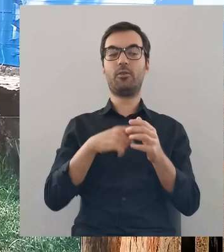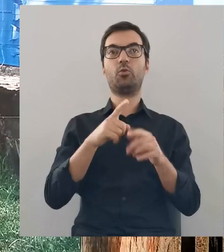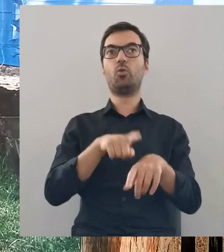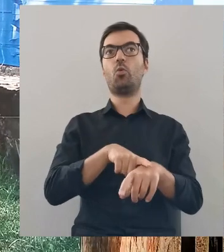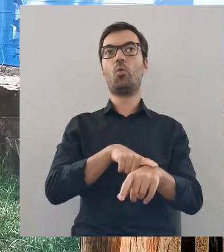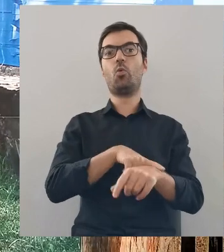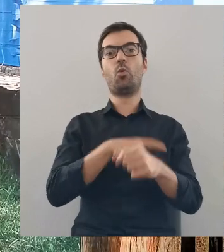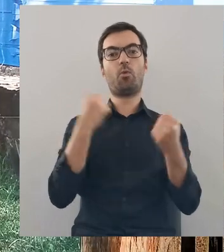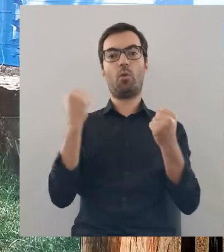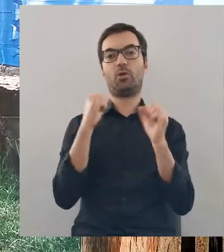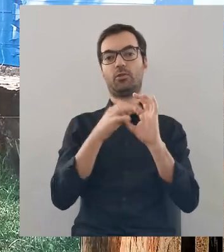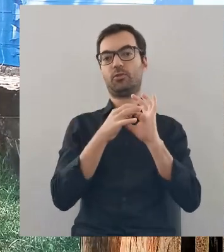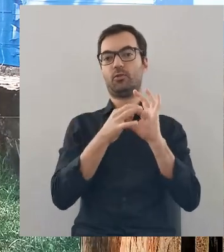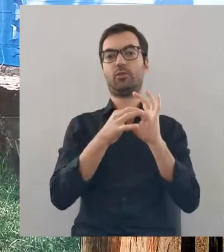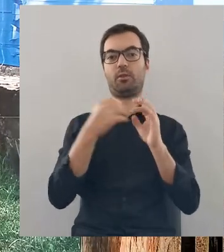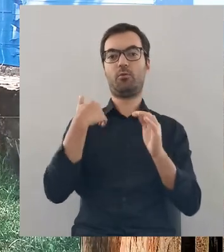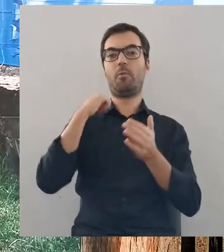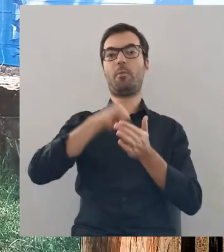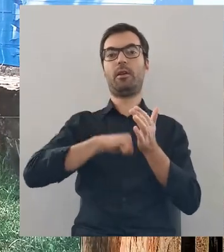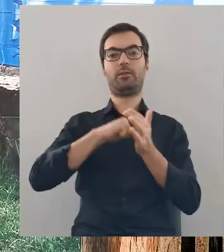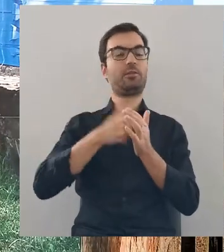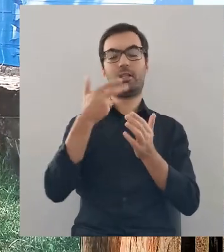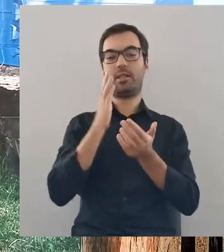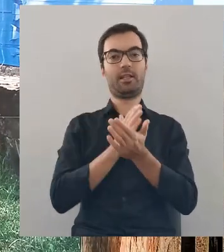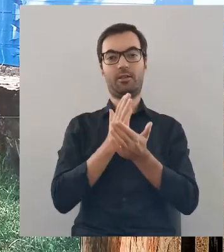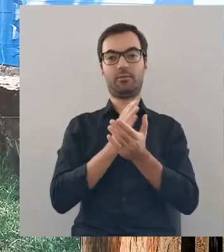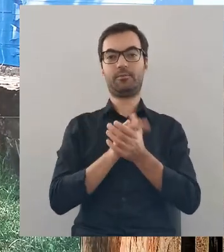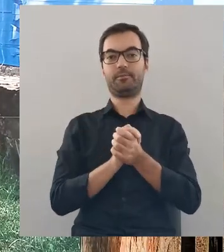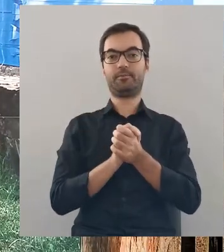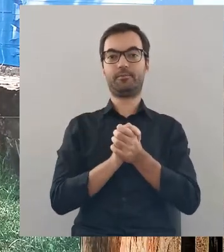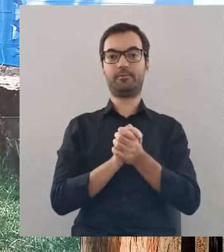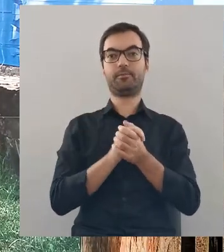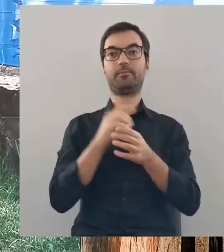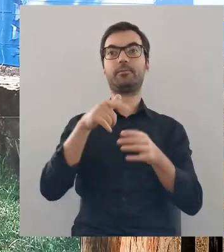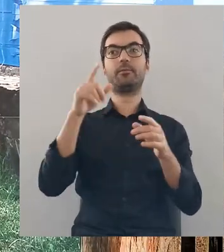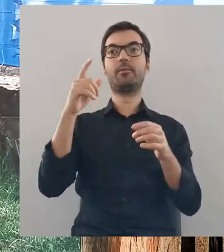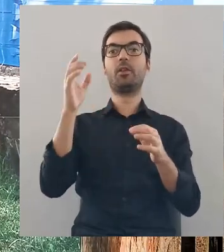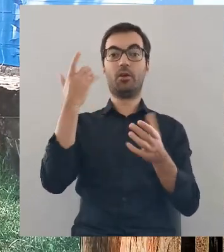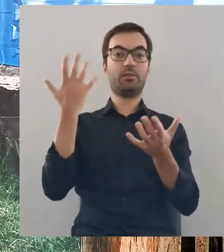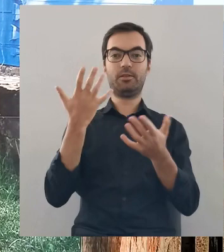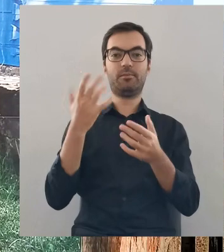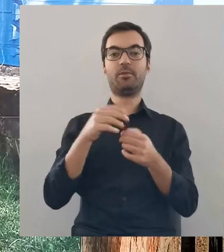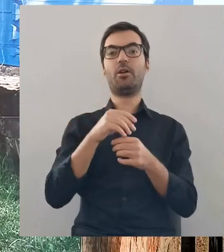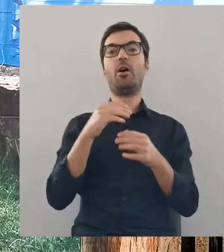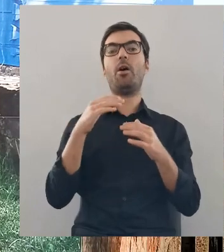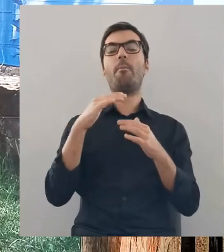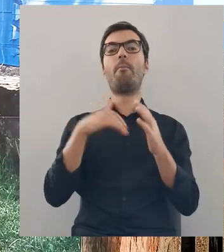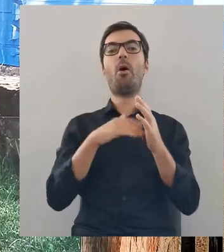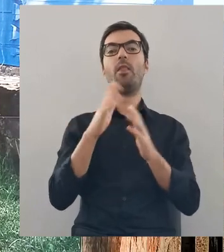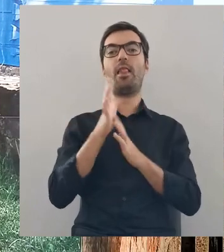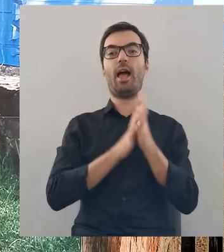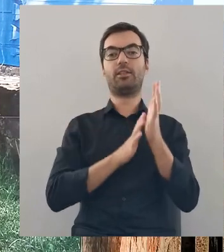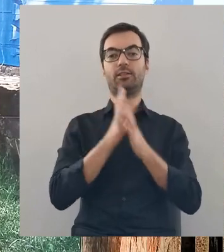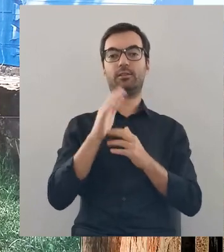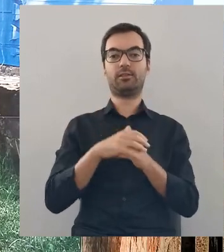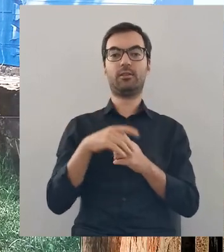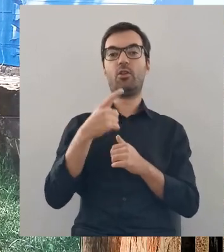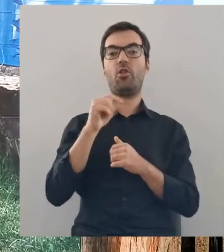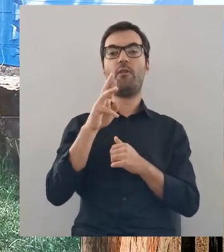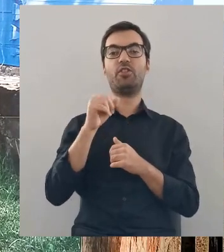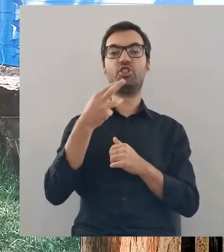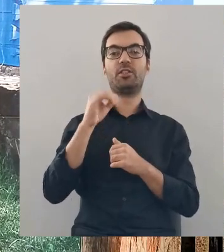Mazowszem bardzo długo i bardzo mocno była związana, ale nie tylko. Jesteśmy dokładnie na Podlasiu i to na